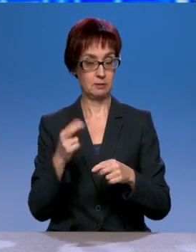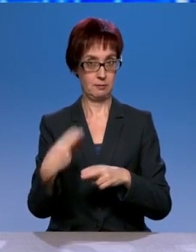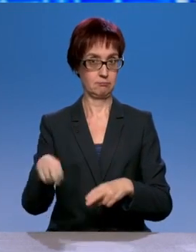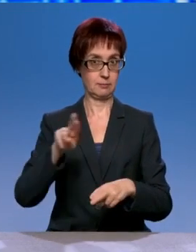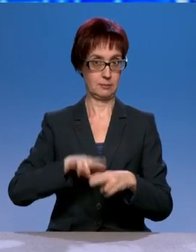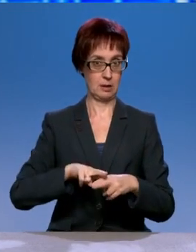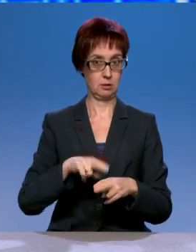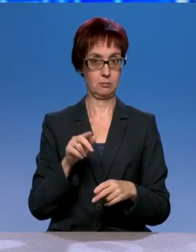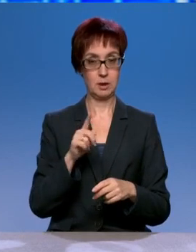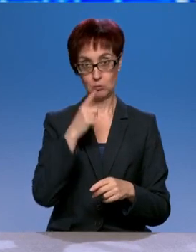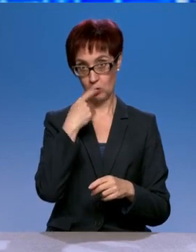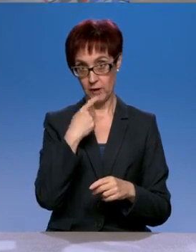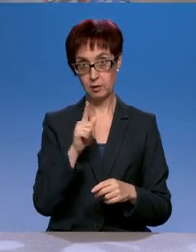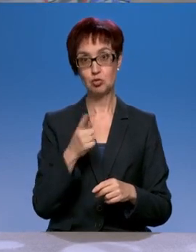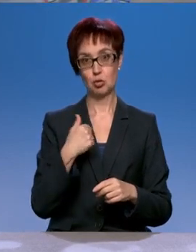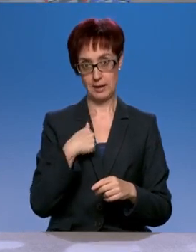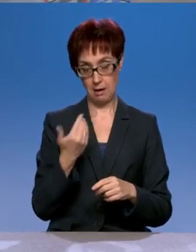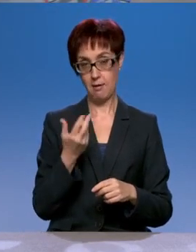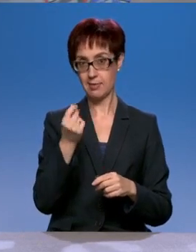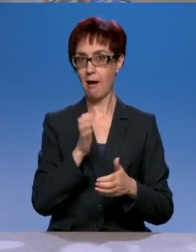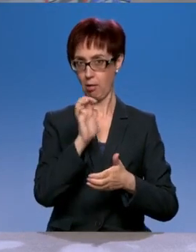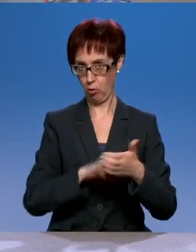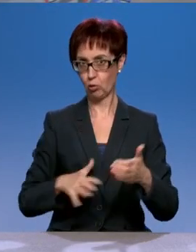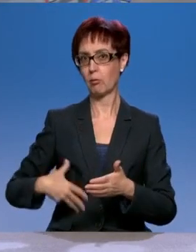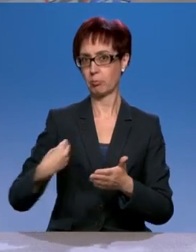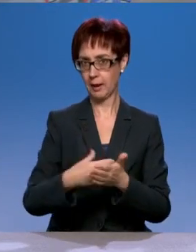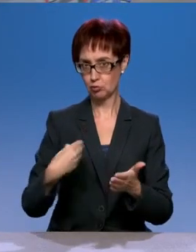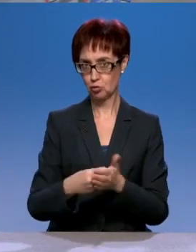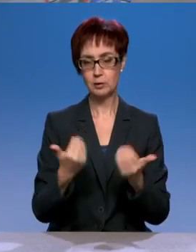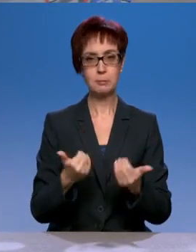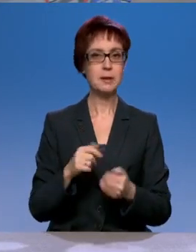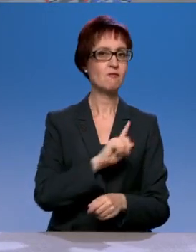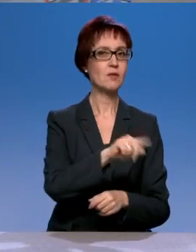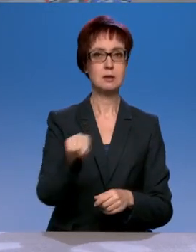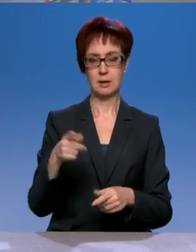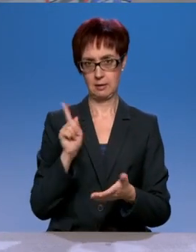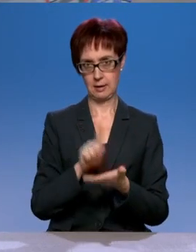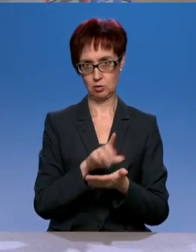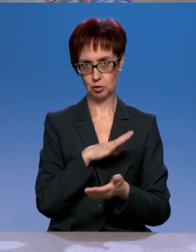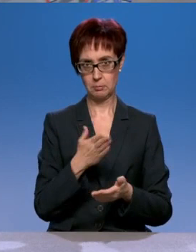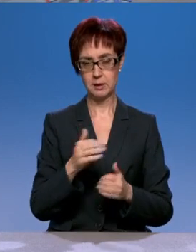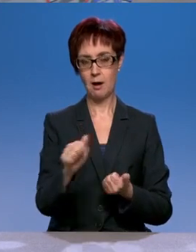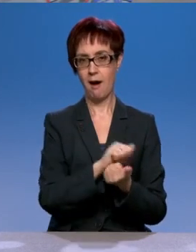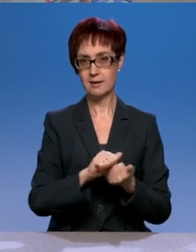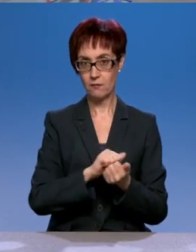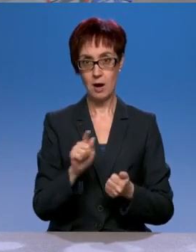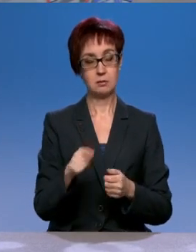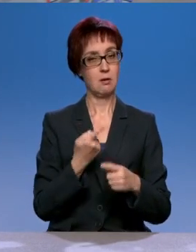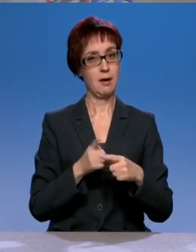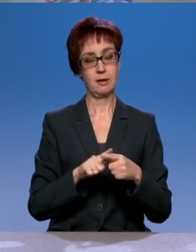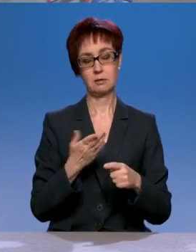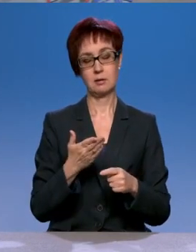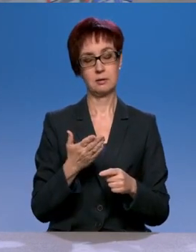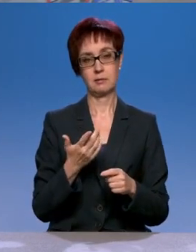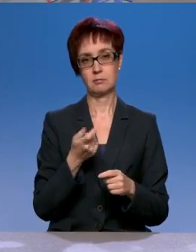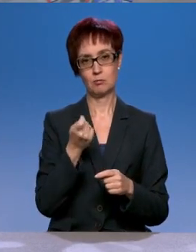теперь везде должен быть асфальт для каждой деревни, но это не совсем конструктивно. У нас еще звонки. Архангельская область на связи.